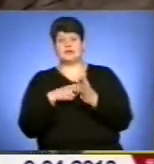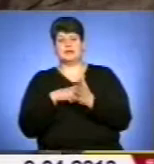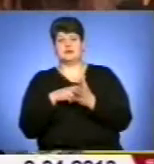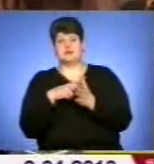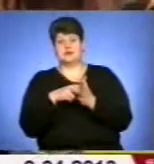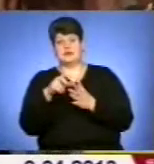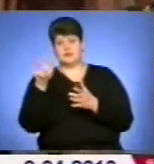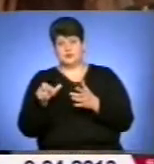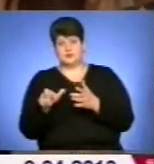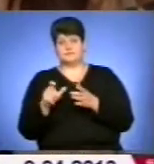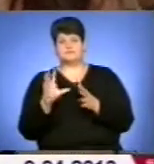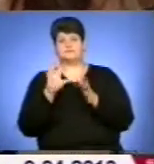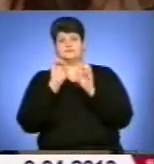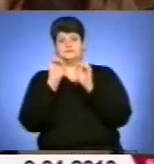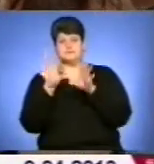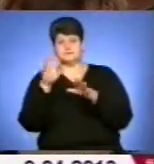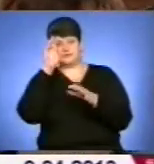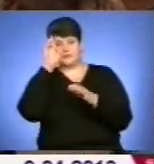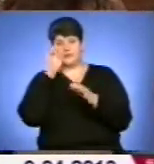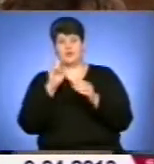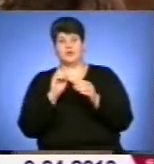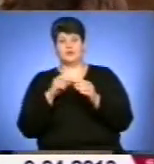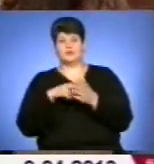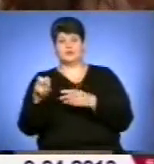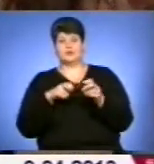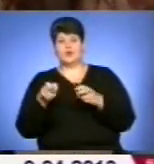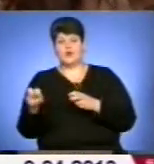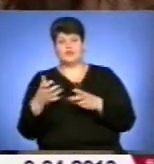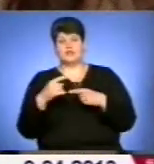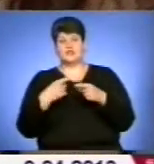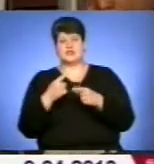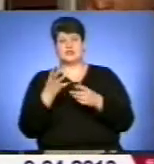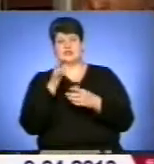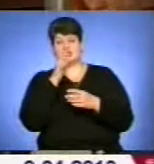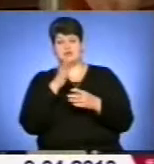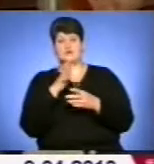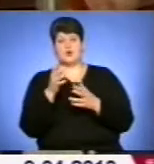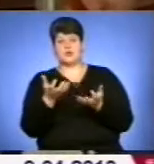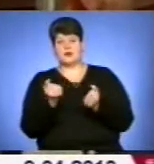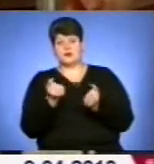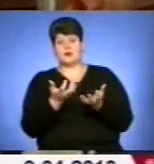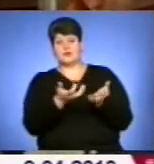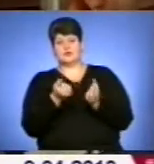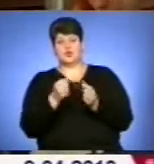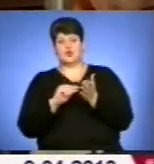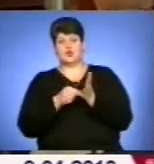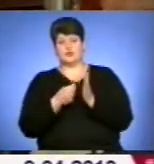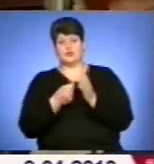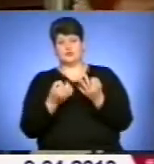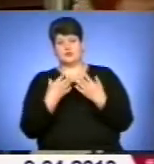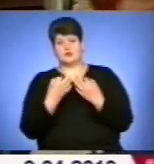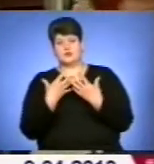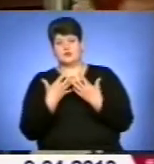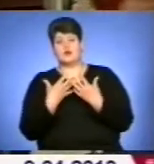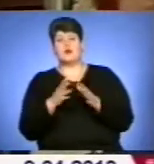відділення вони потрапляють у державні установи. Натомість, через деякий час одержувач отримує необхідну довідку через яснення.